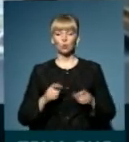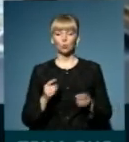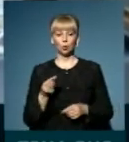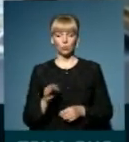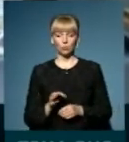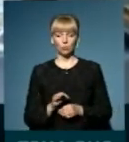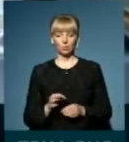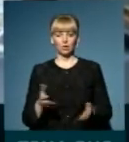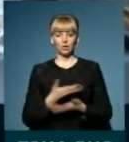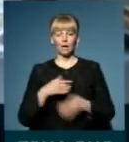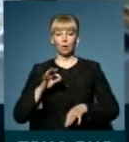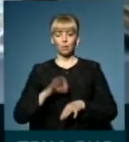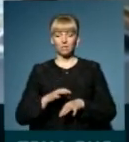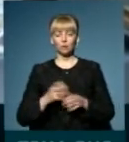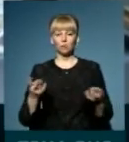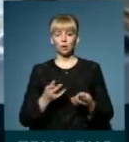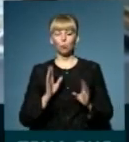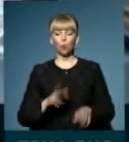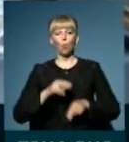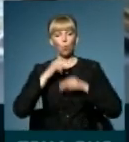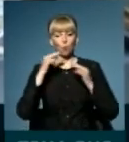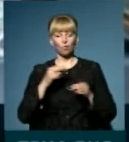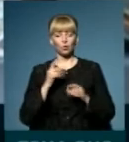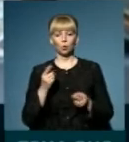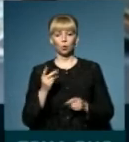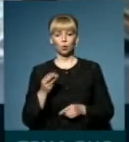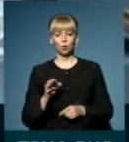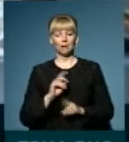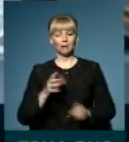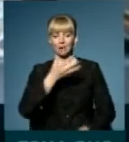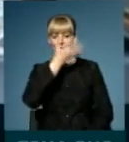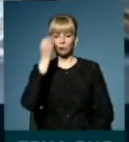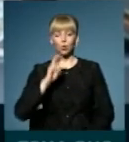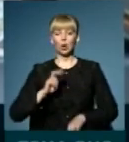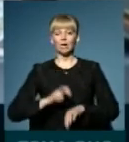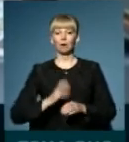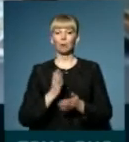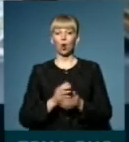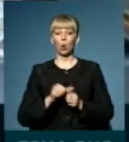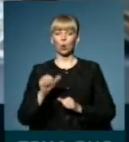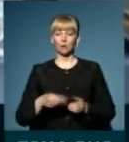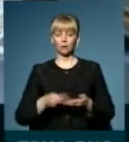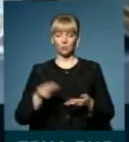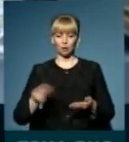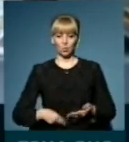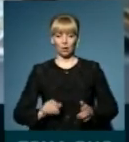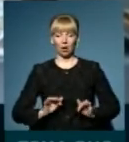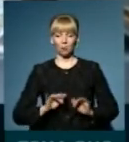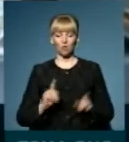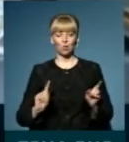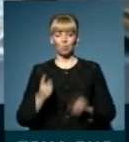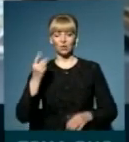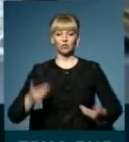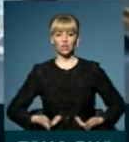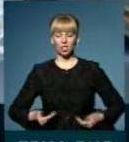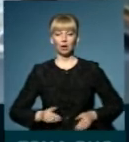нам, пацієнтам, також треба бути уважними, і не забувати, що лікарі мають, окрім підписної кампанії, яка вперше в